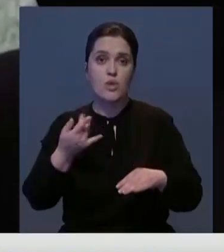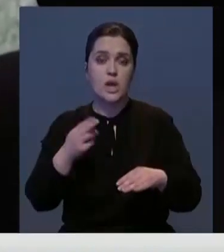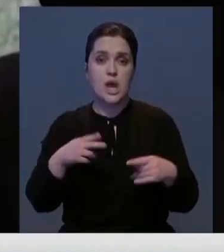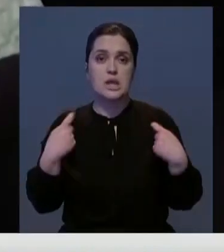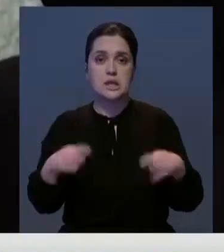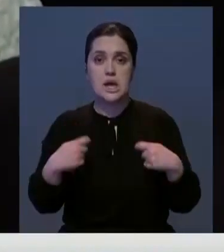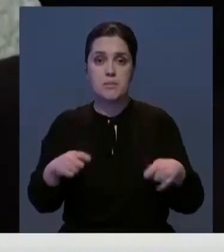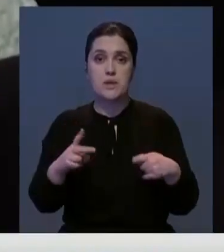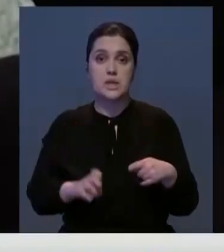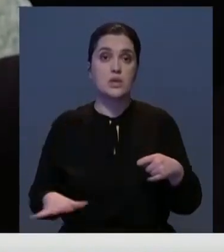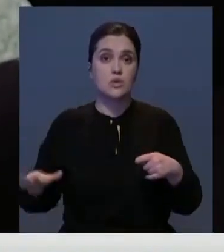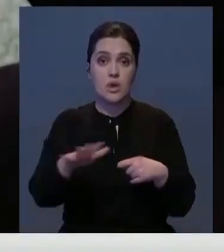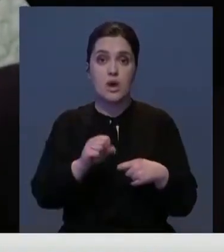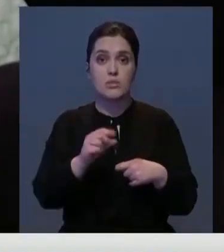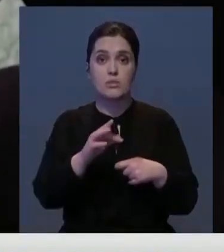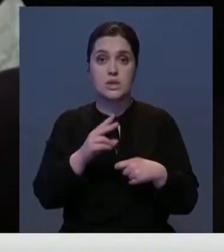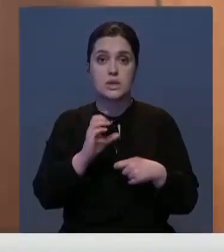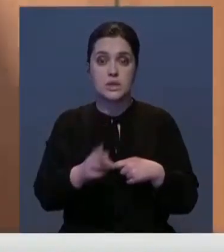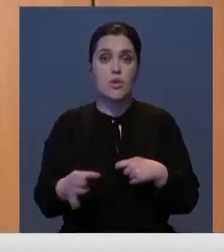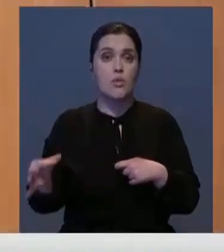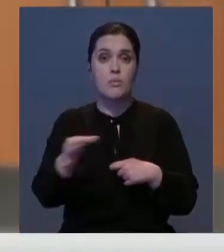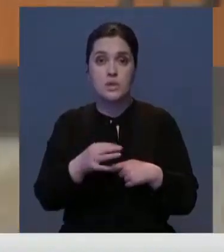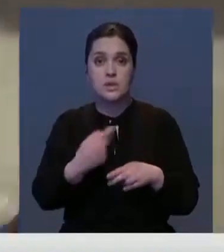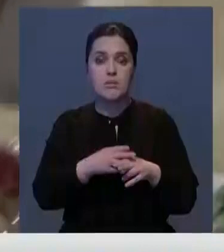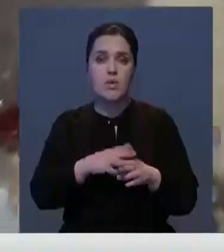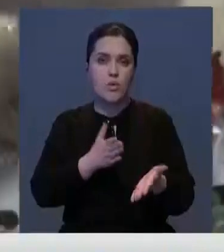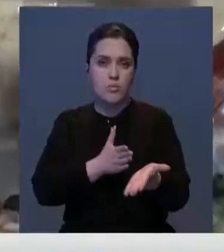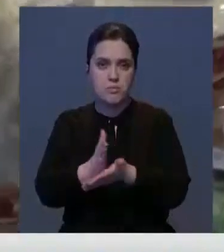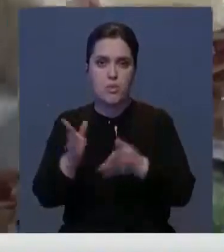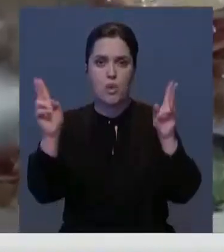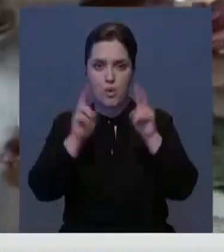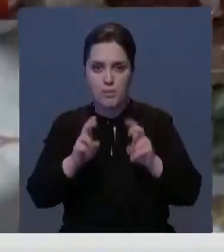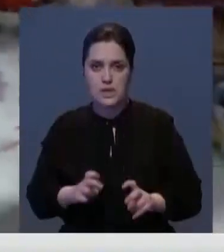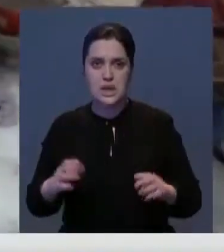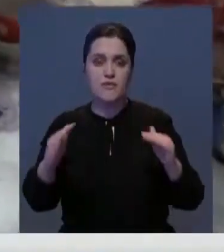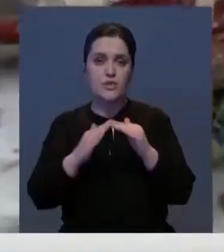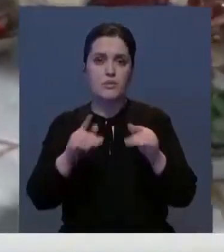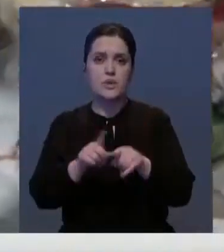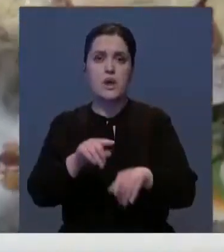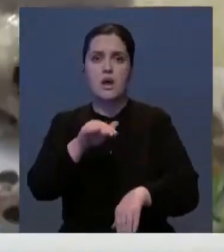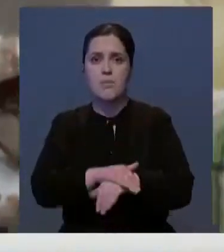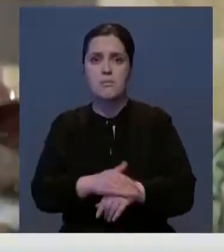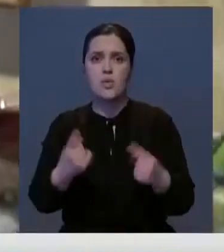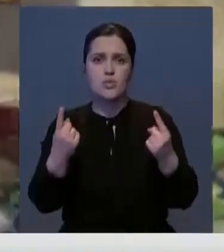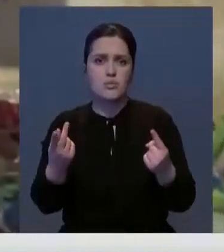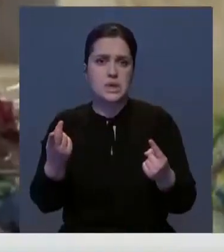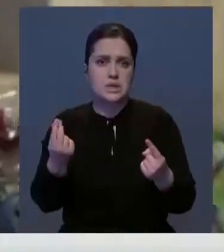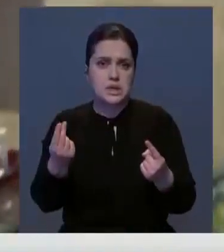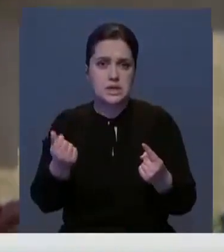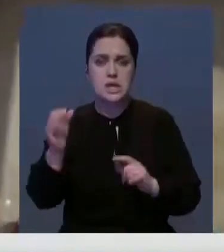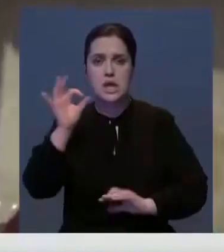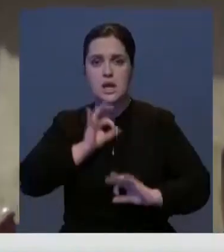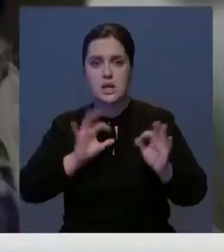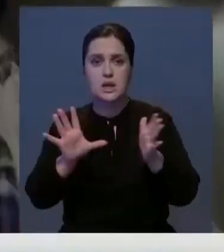для дальнейшей реализации на территории Акмолинской области. В ходе обыска в доме подозреваемых также обнаружены крупные суммы денег,